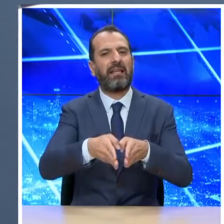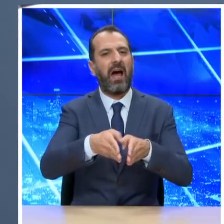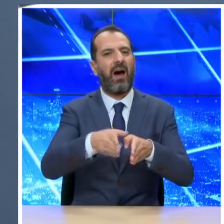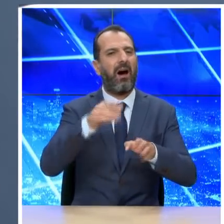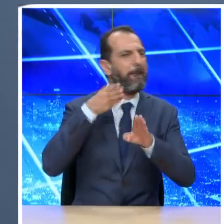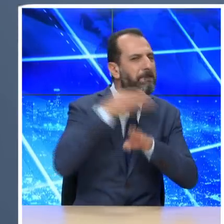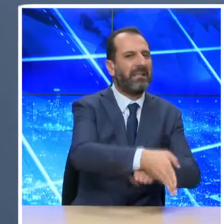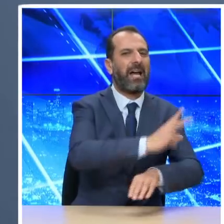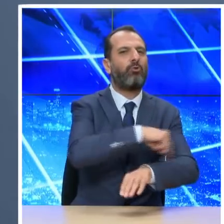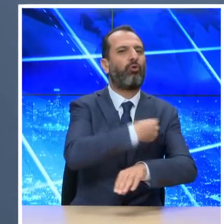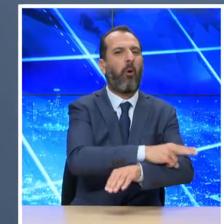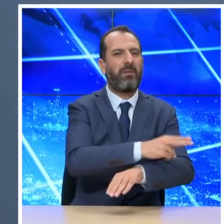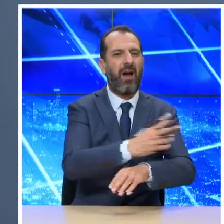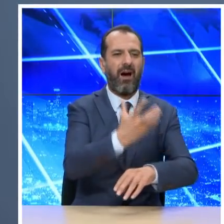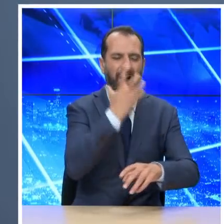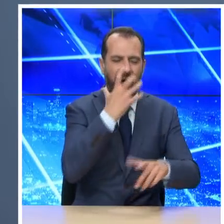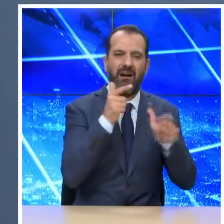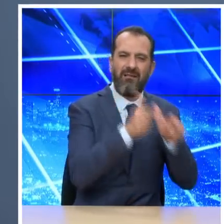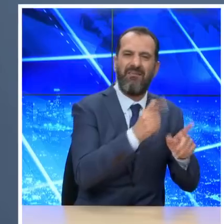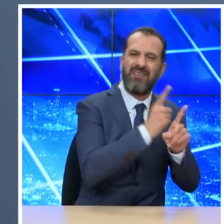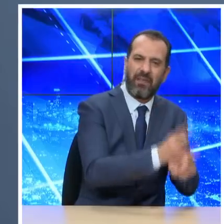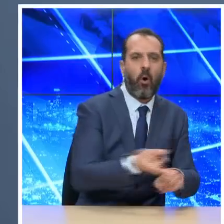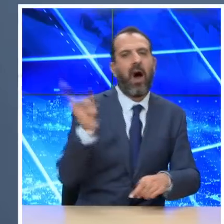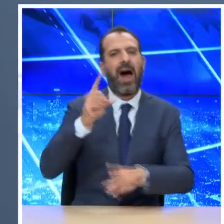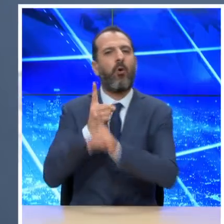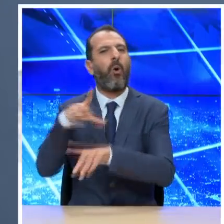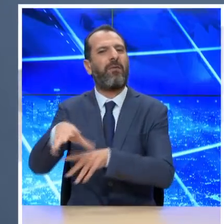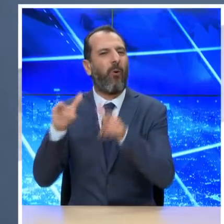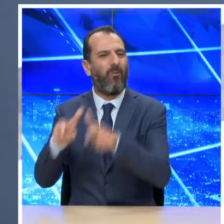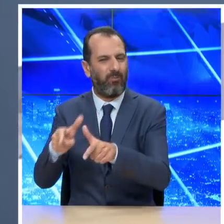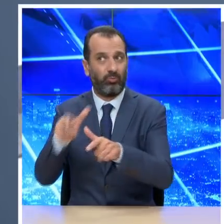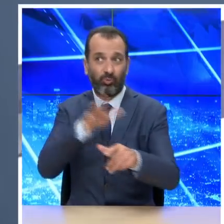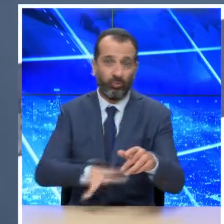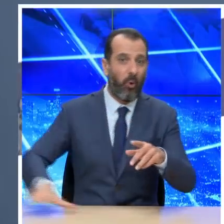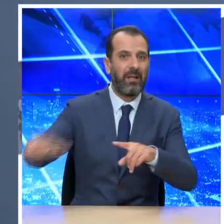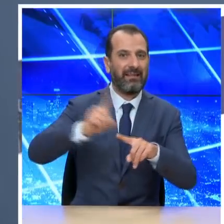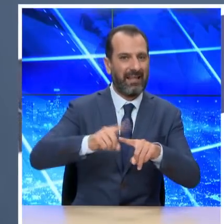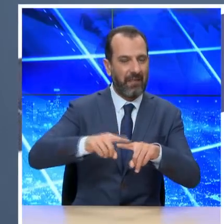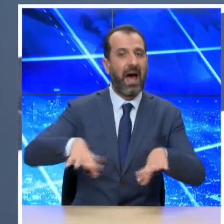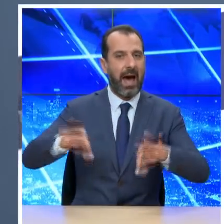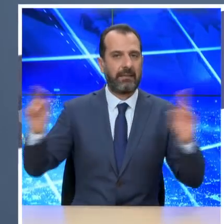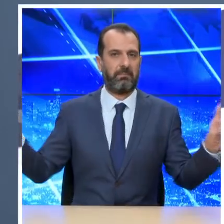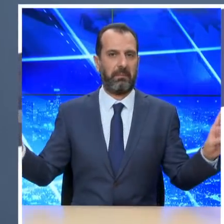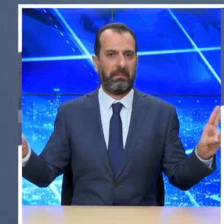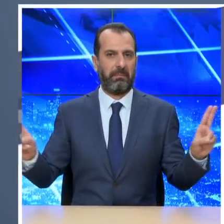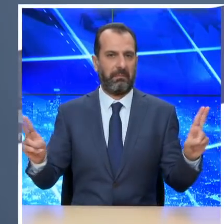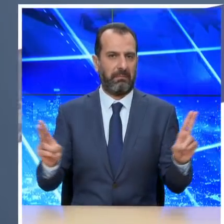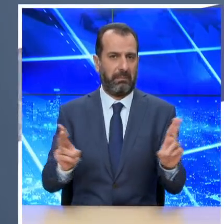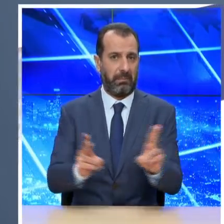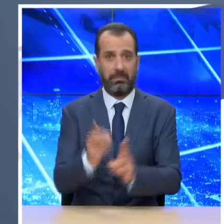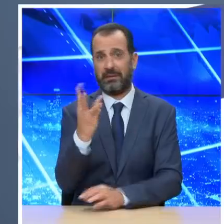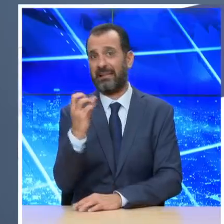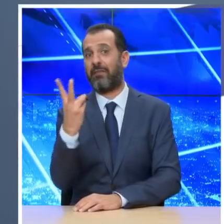εντατικής θεραπείας αλλά και μονάδων αυξημένης φροντίδας για κρούσματα COVID-19 στην επικράτεια παρουσιάζει μείωση στους 32%